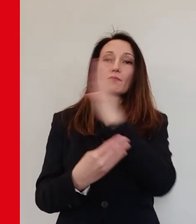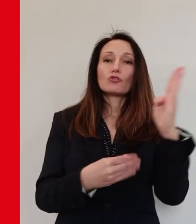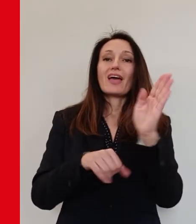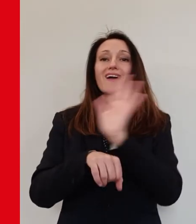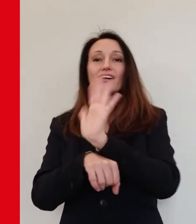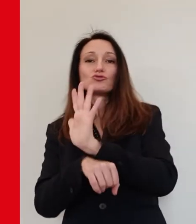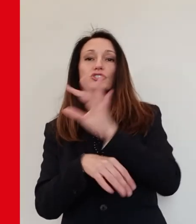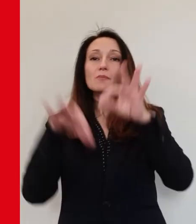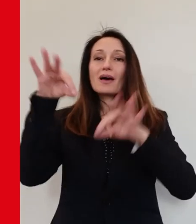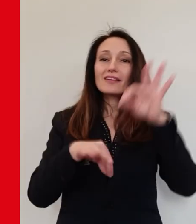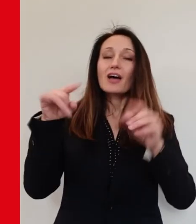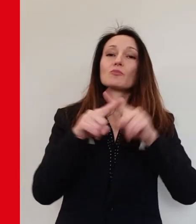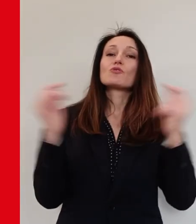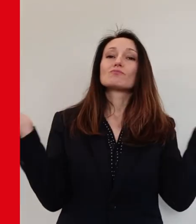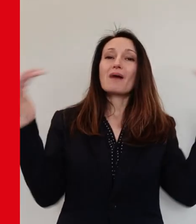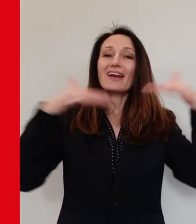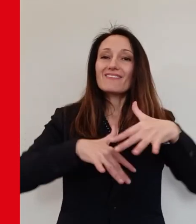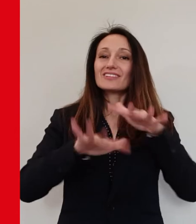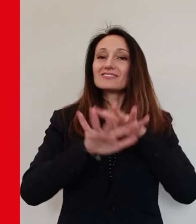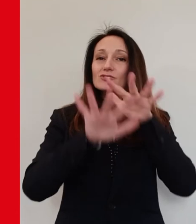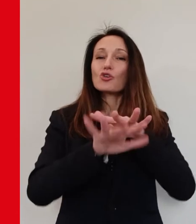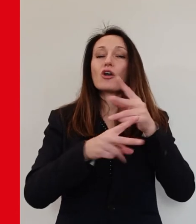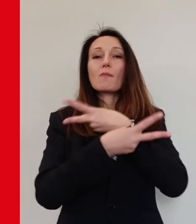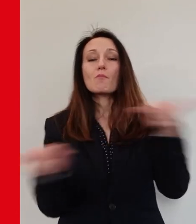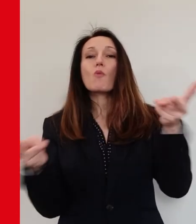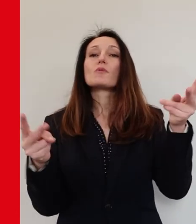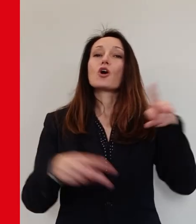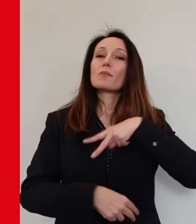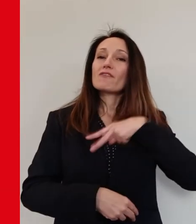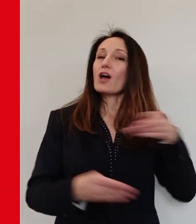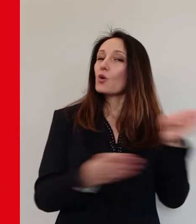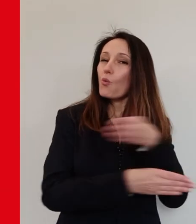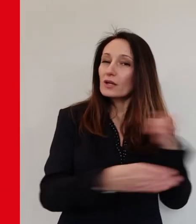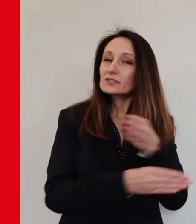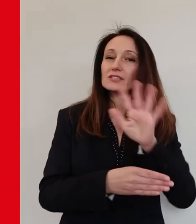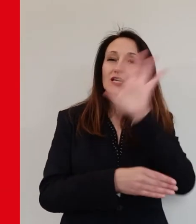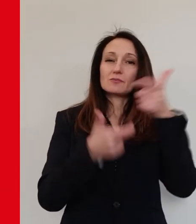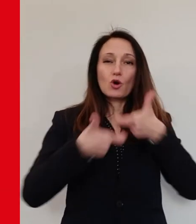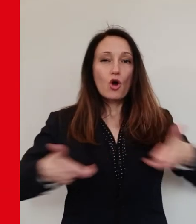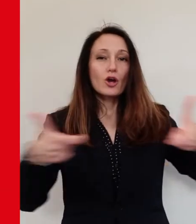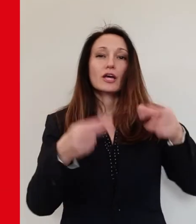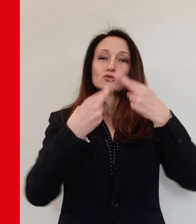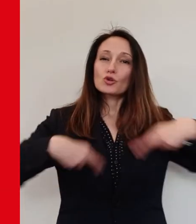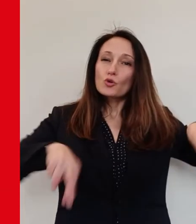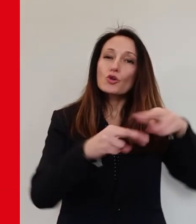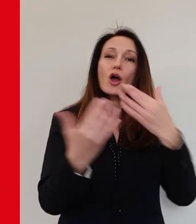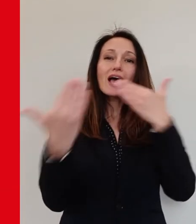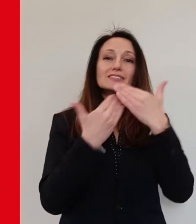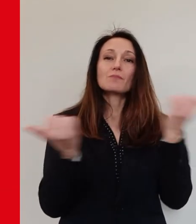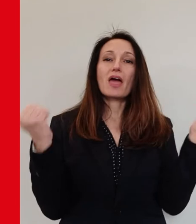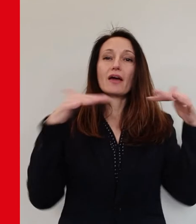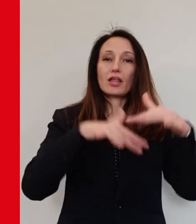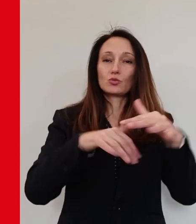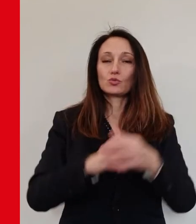privata, congressi, riunioni, assemblee, raduni. Tutte le cerimonie religiose e civili,